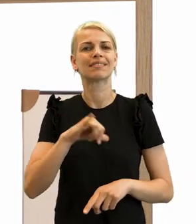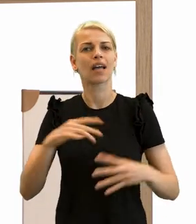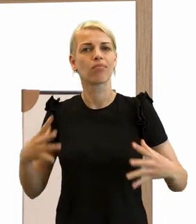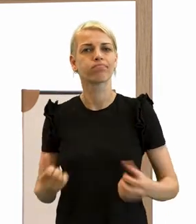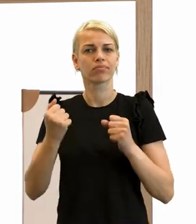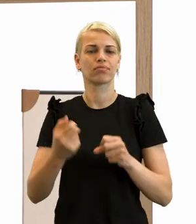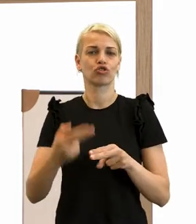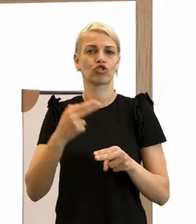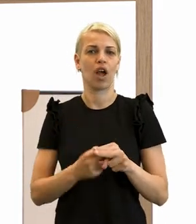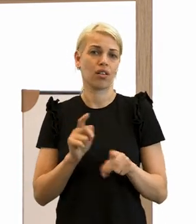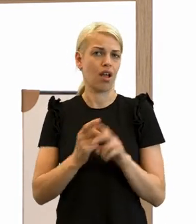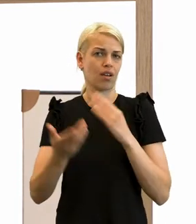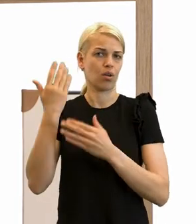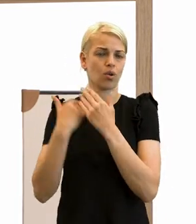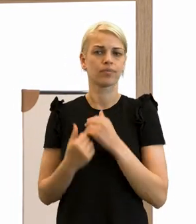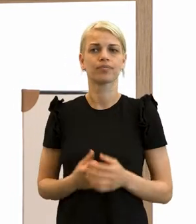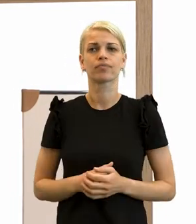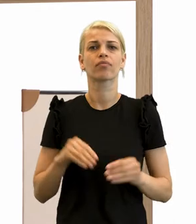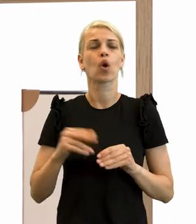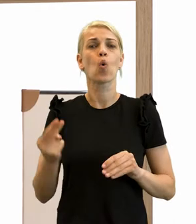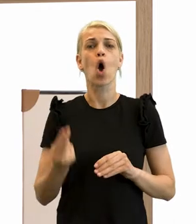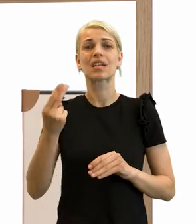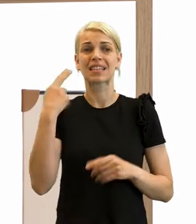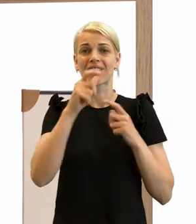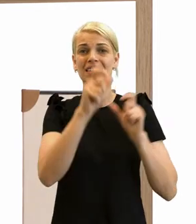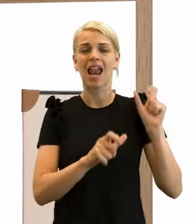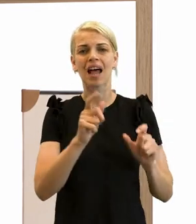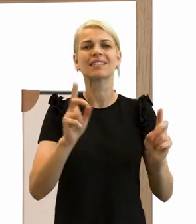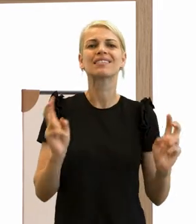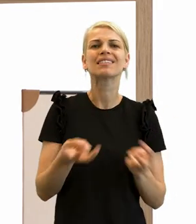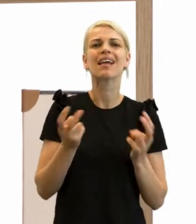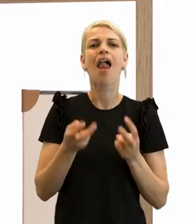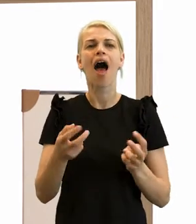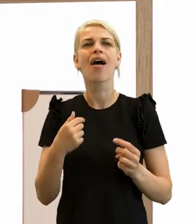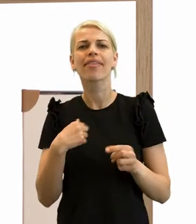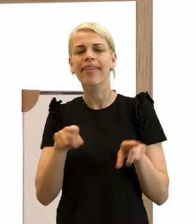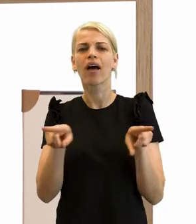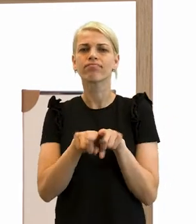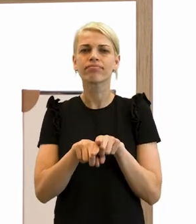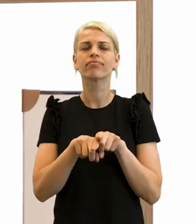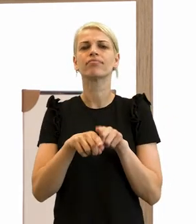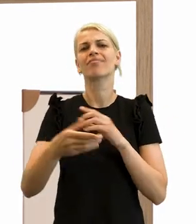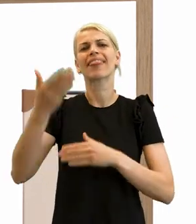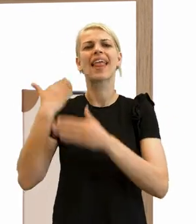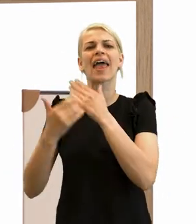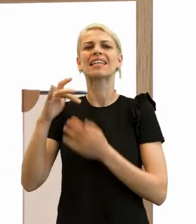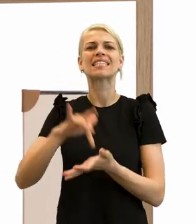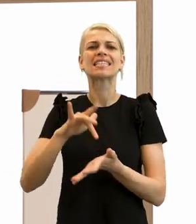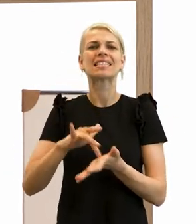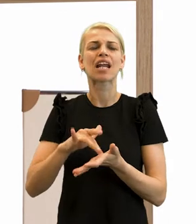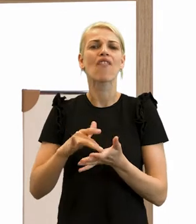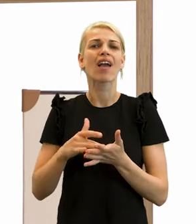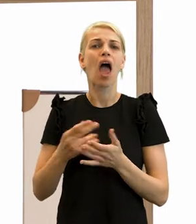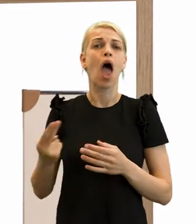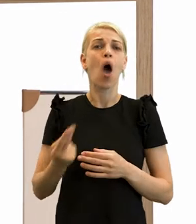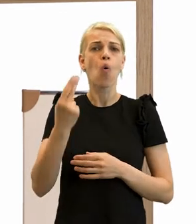akou bolo v minulosti. Uhorskí vzdelanci totižto hľadali svoju inšpiráciu vo veľkých dejinách stredovekého Uhorska,